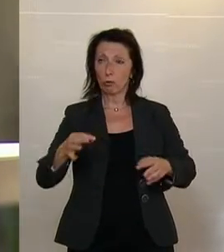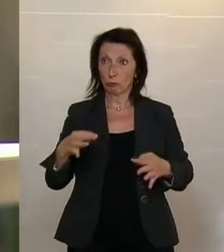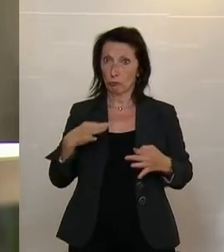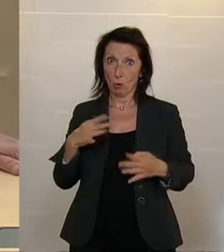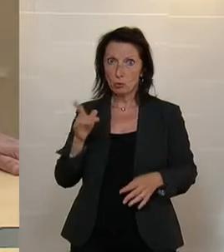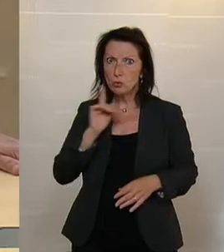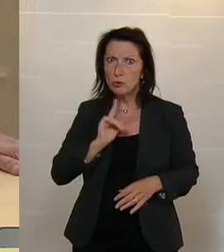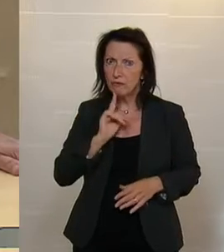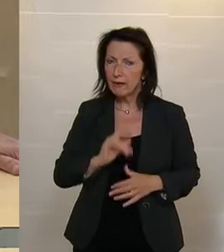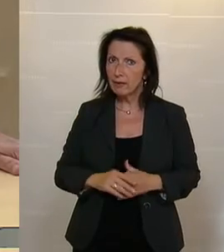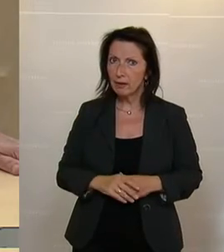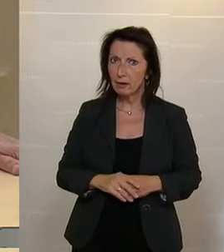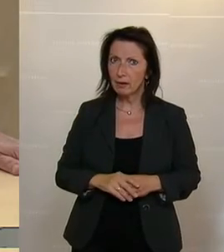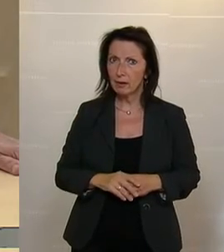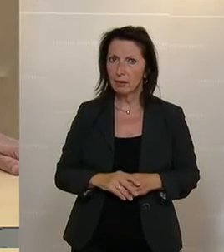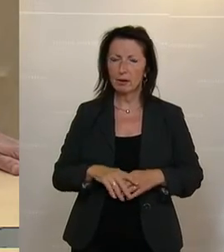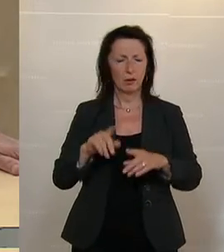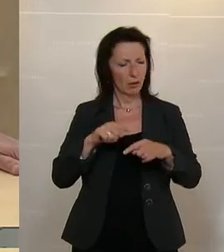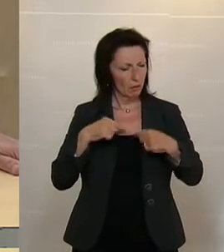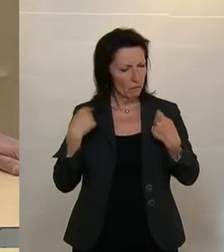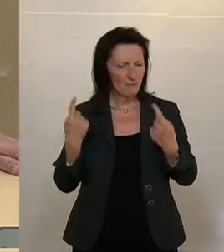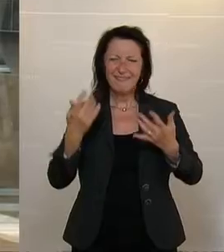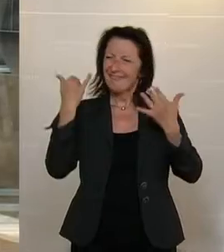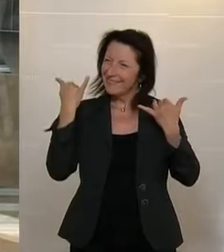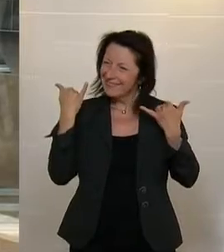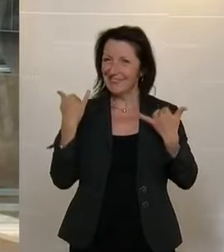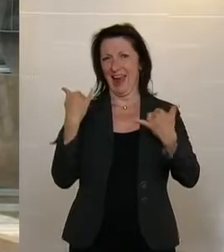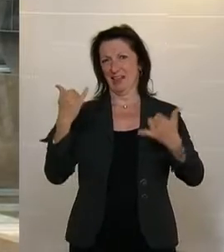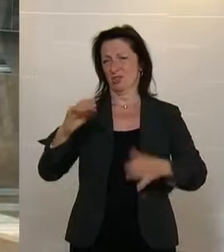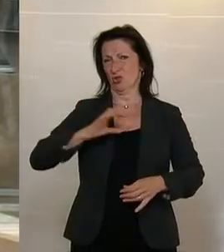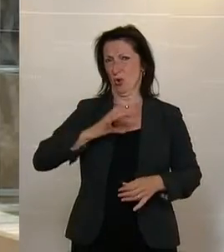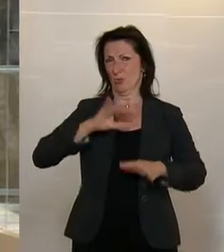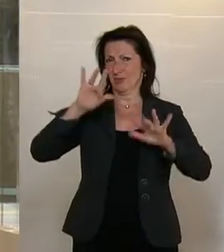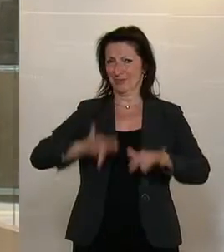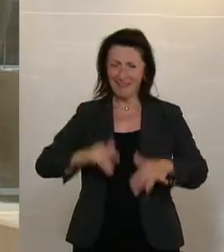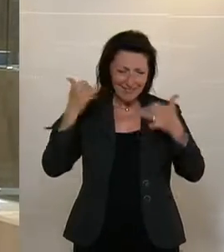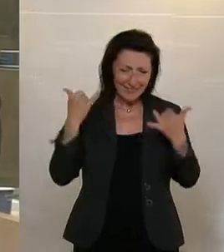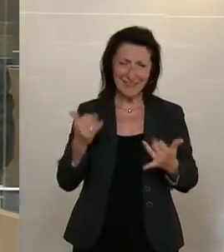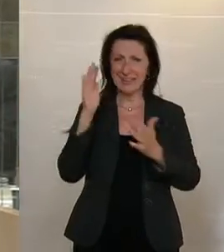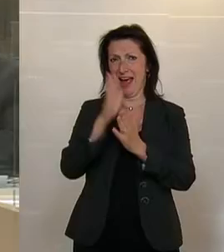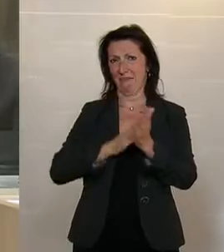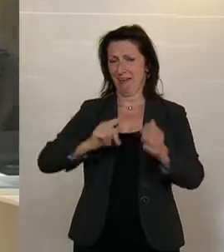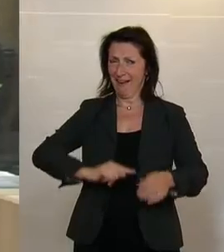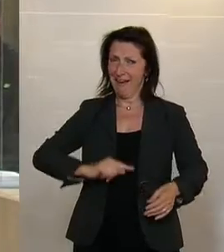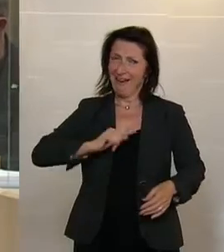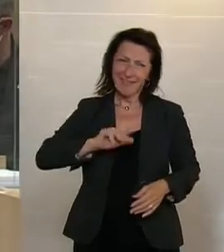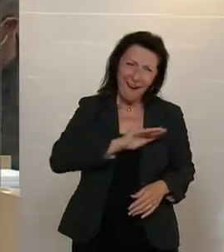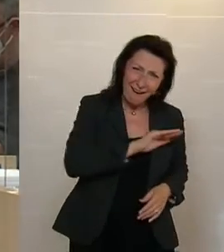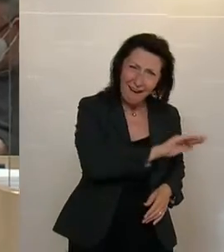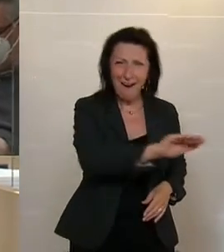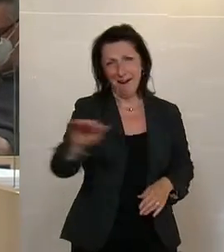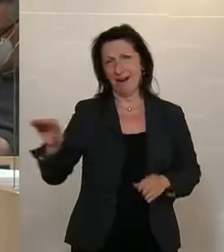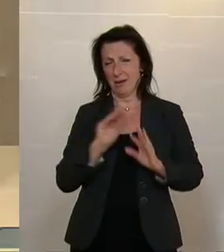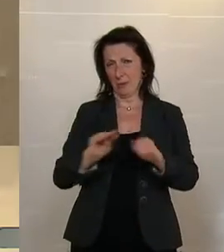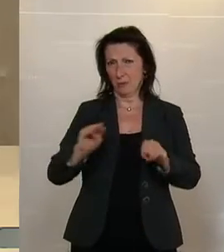wenig. Wir haben die historische Chance, jetzt damit zu beginnen und es für alle, und